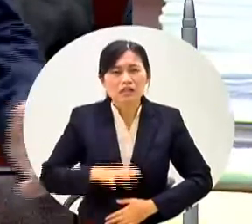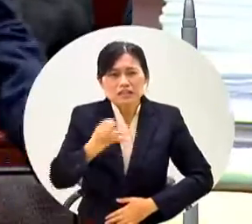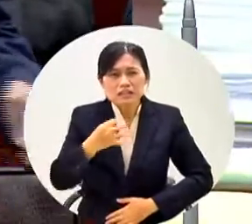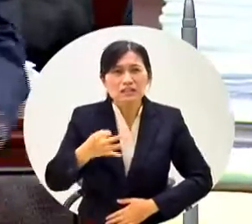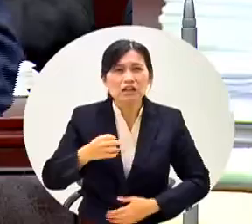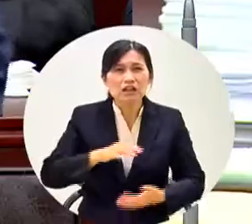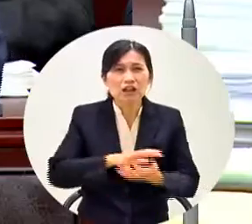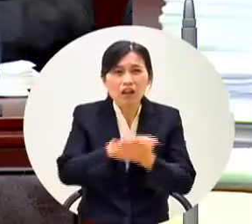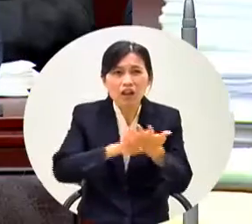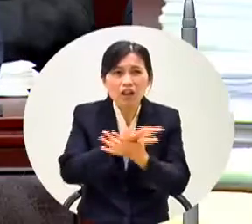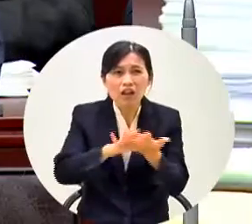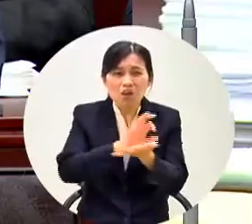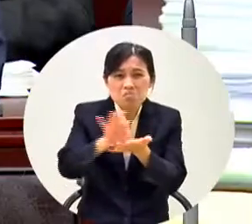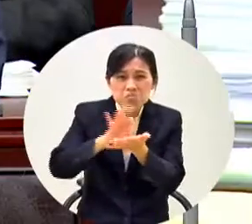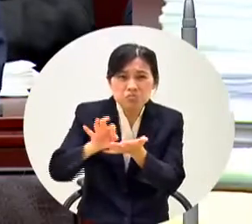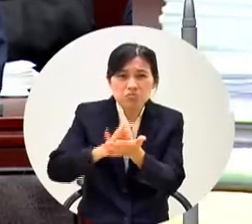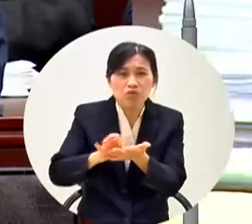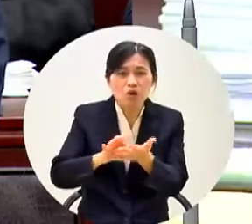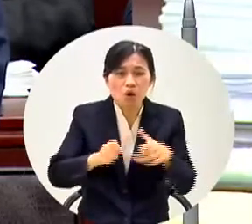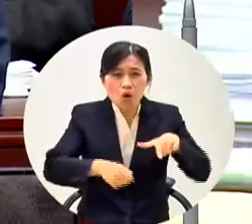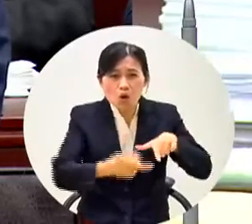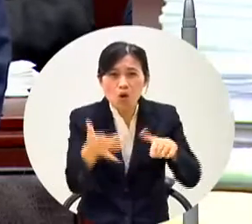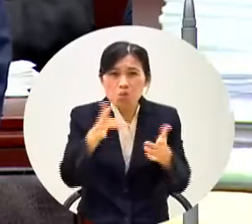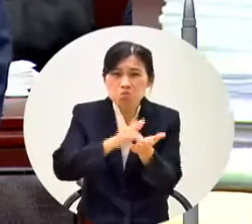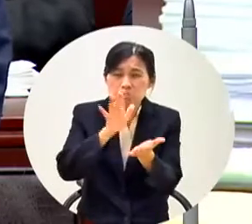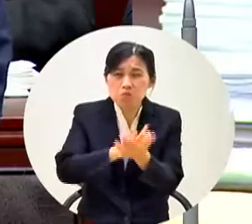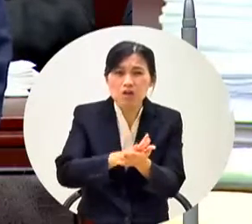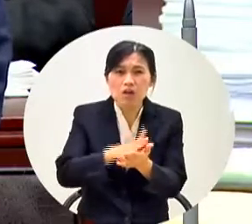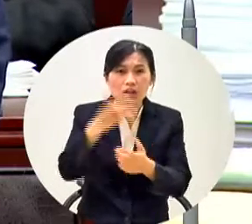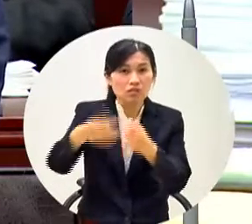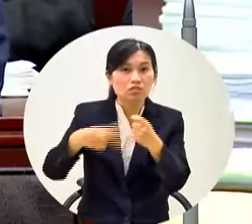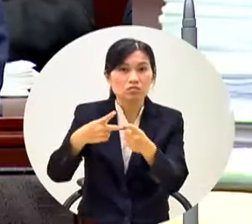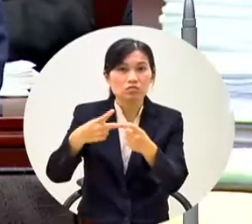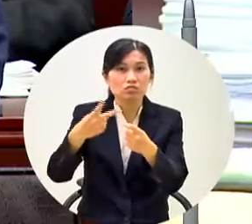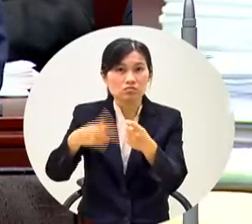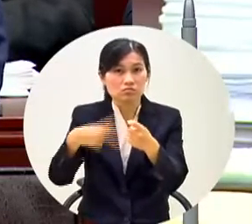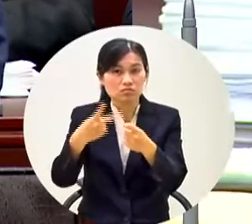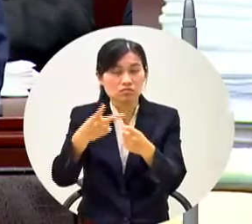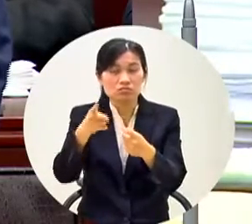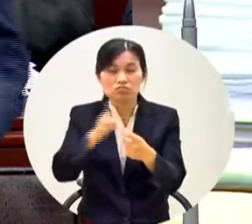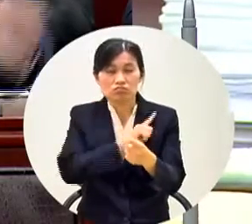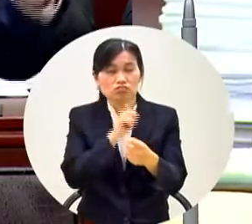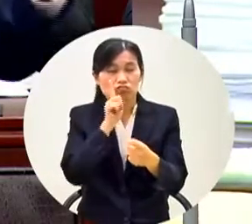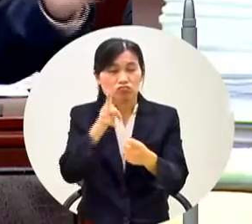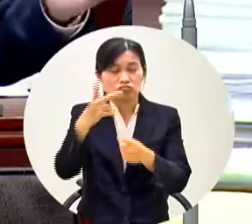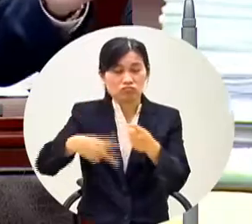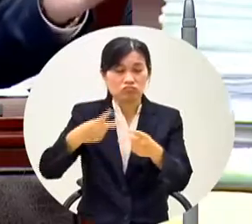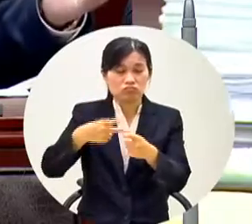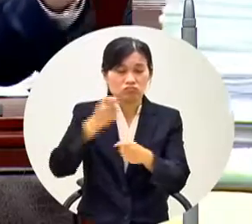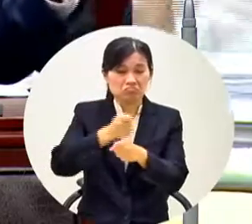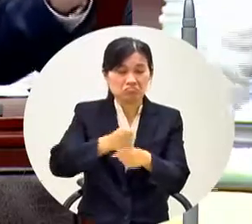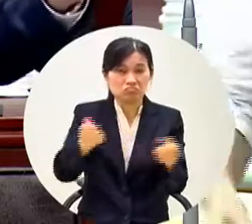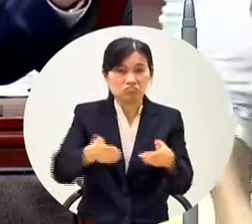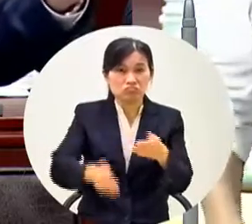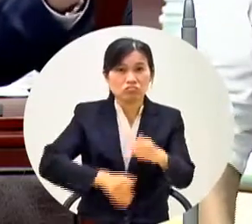然後兩年兩年兩年他自己說要完成所以我要查證這件事但確定了